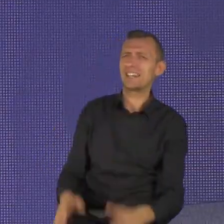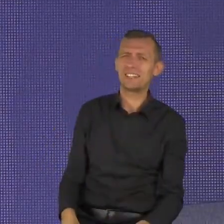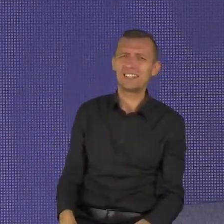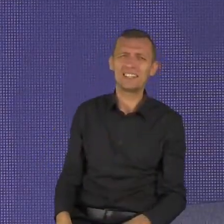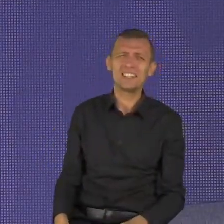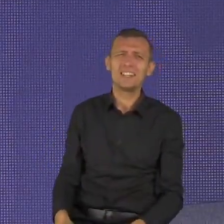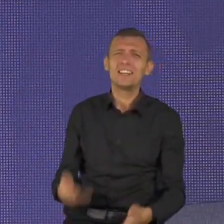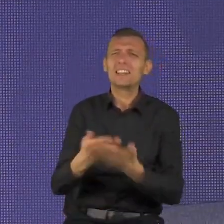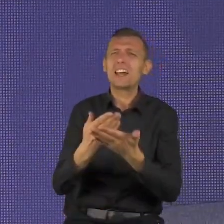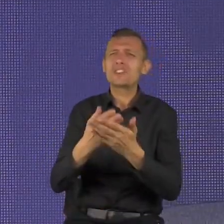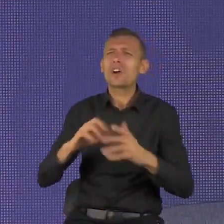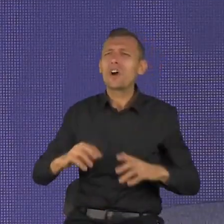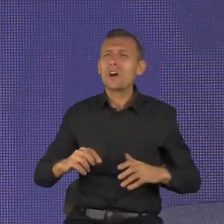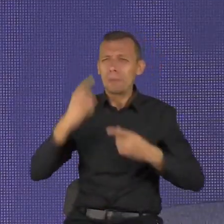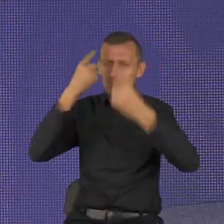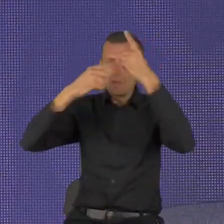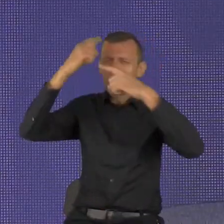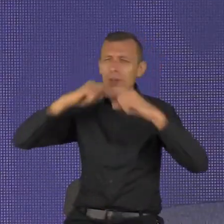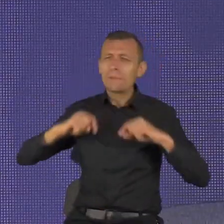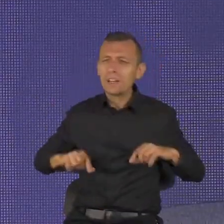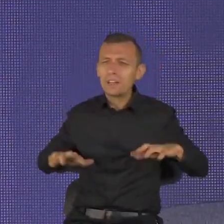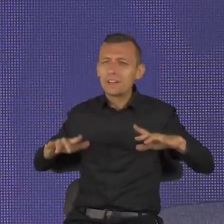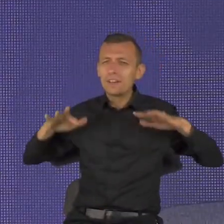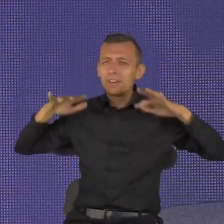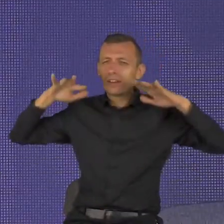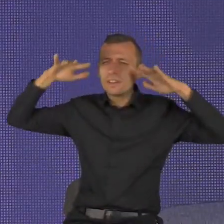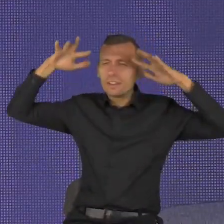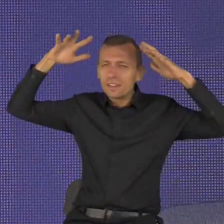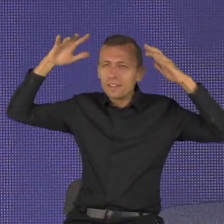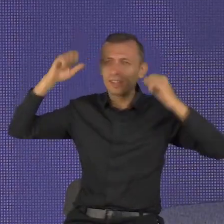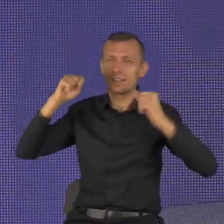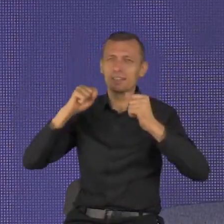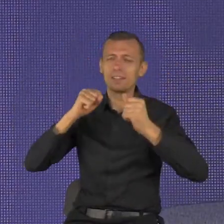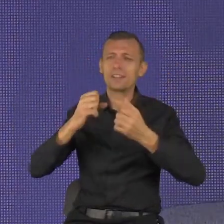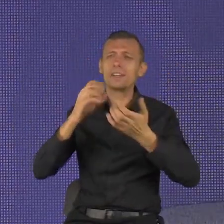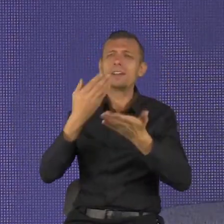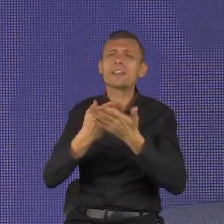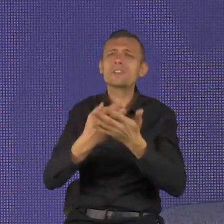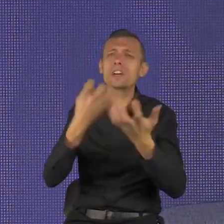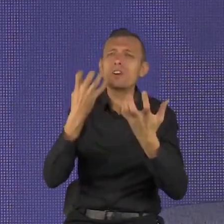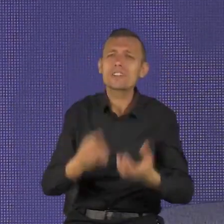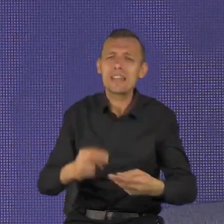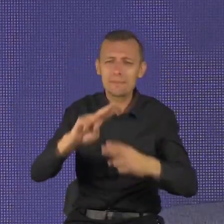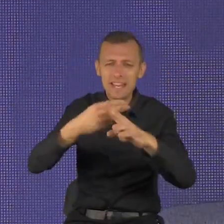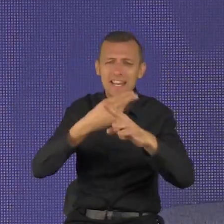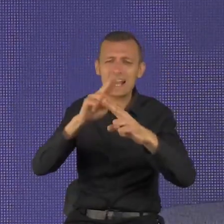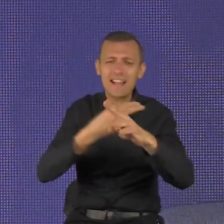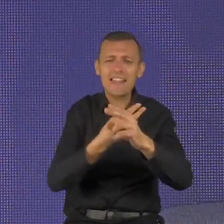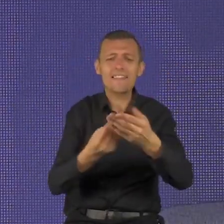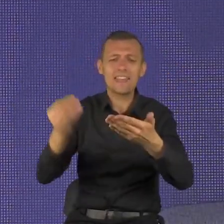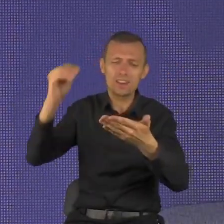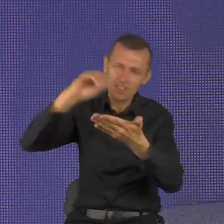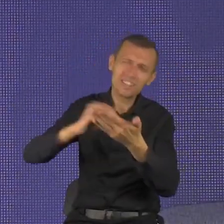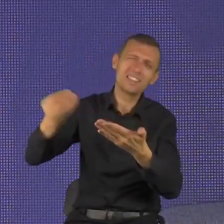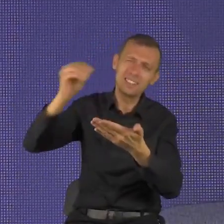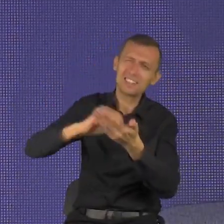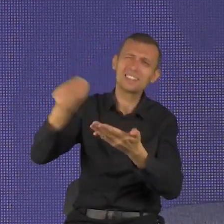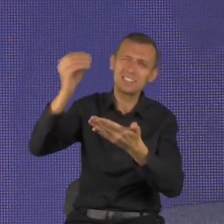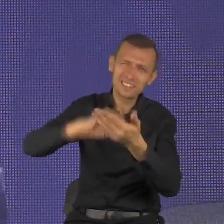mojej karierze? Dlaczego muszę mieć więcej działania w swoim kalendarzu? Dlaczego ciągle jestem nieszczęśliwy?